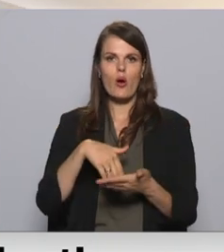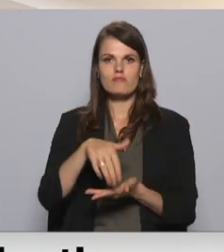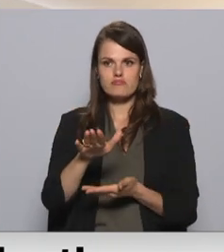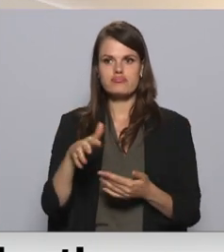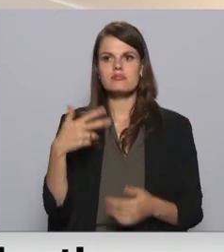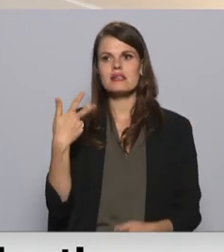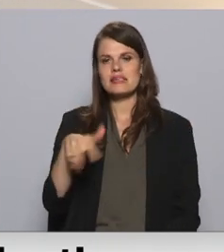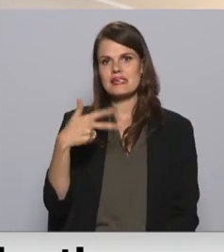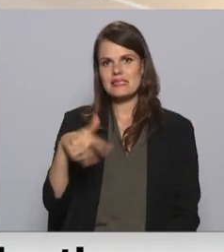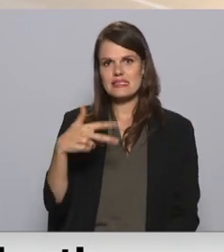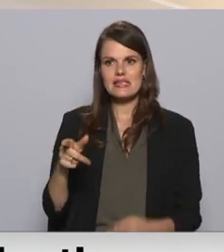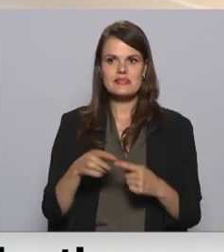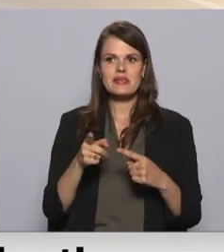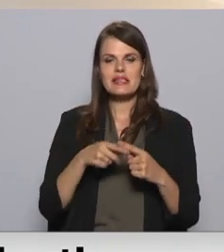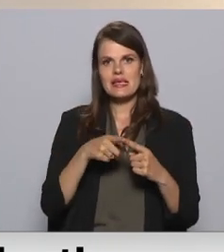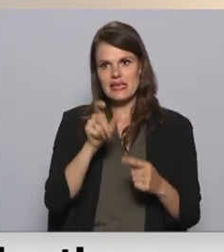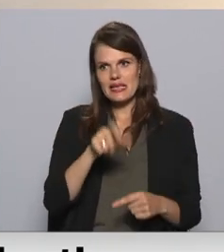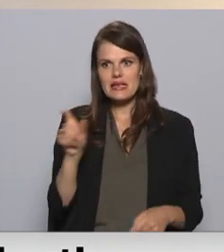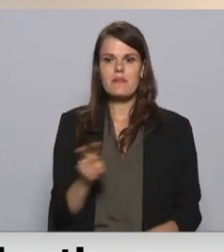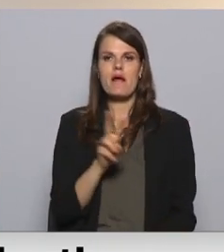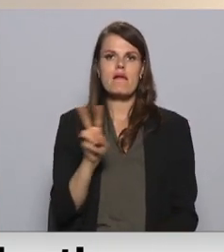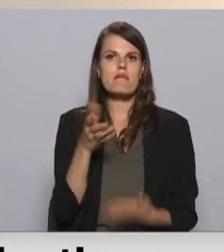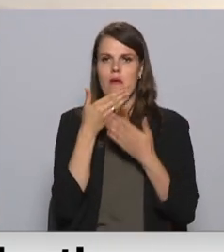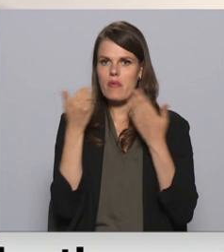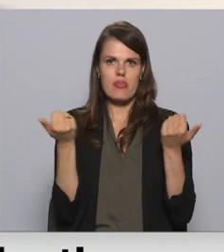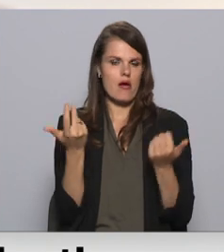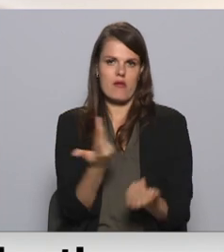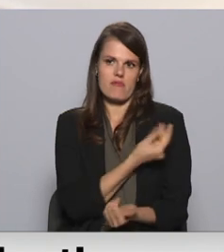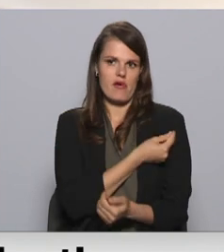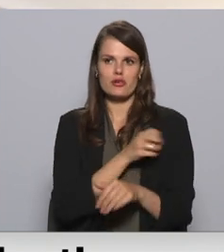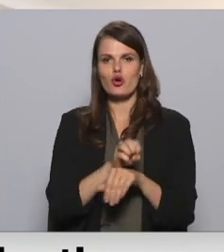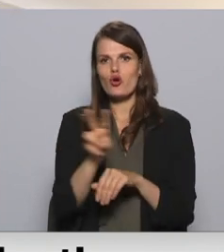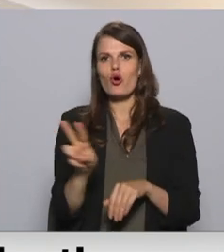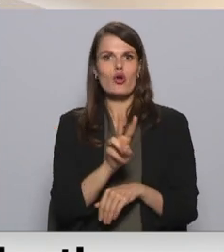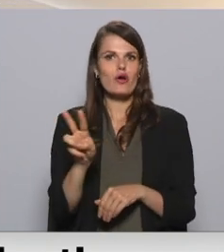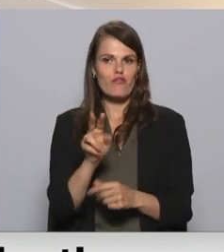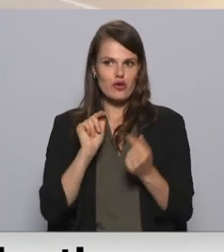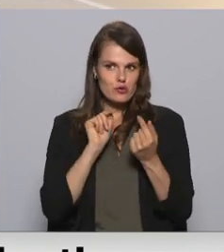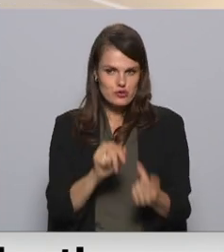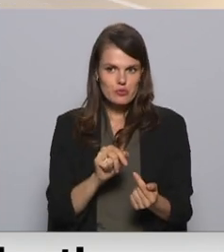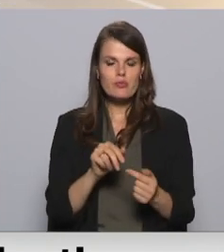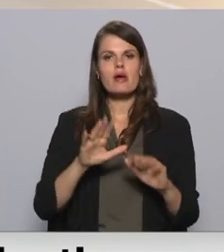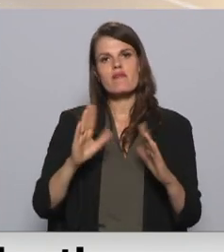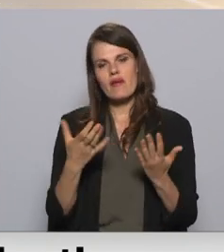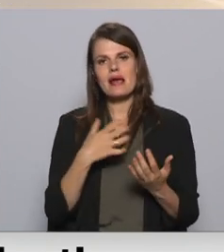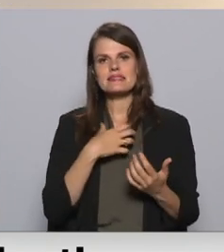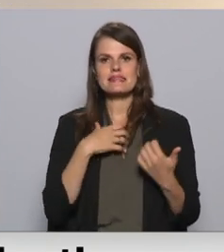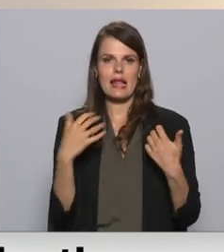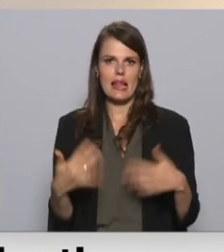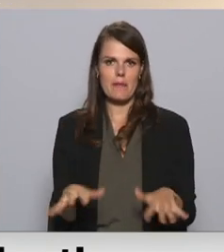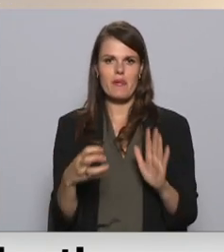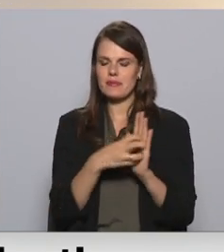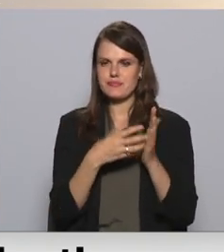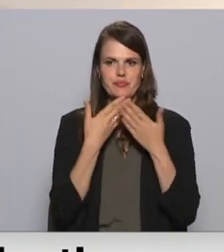aplene 30 īrnieki, kuriem nav bijis vakcinācijas vai covid